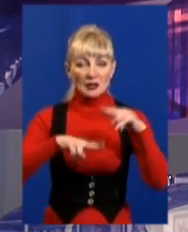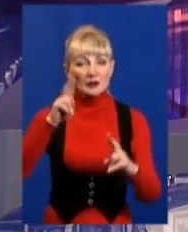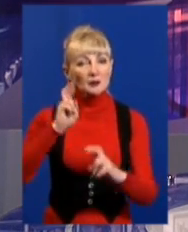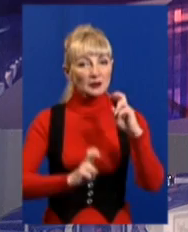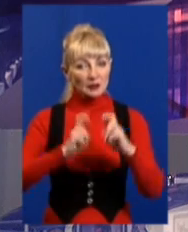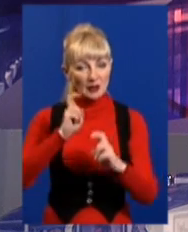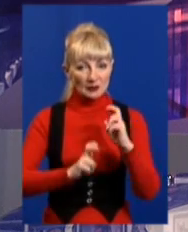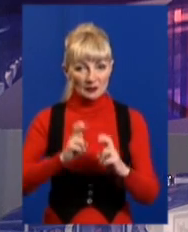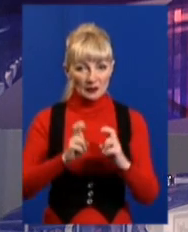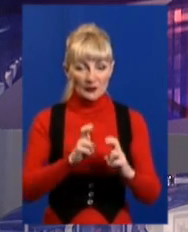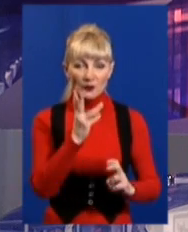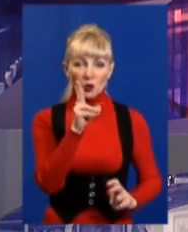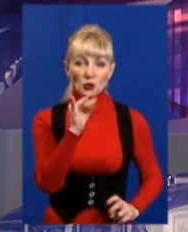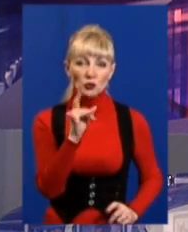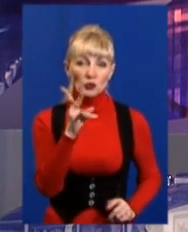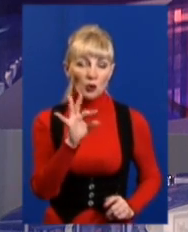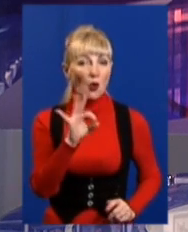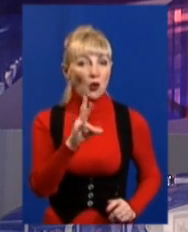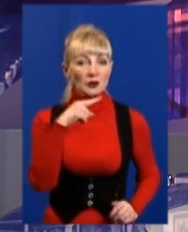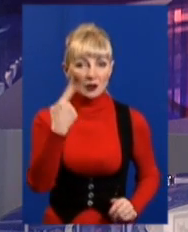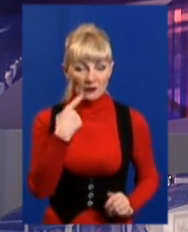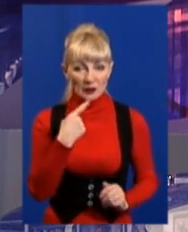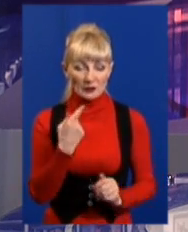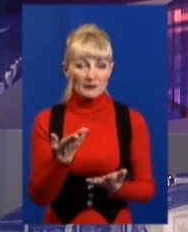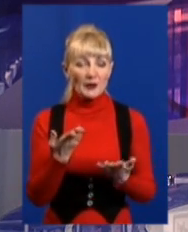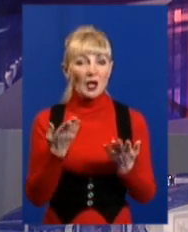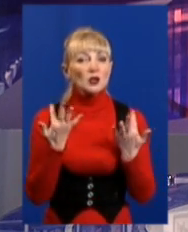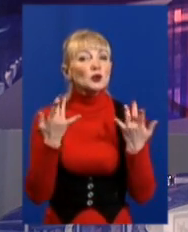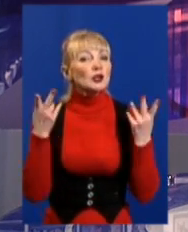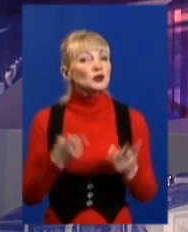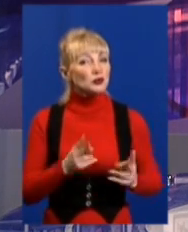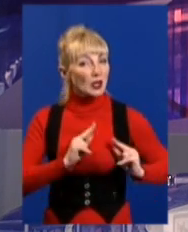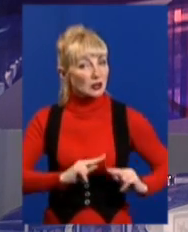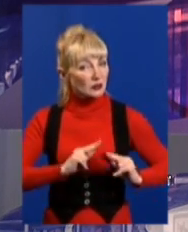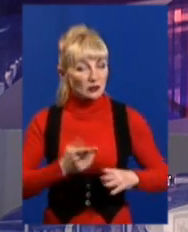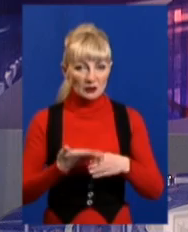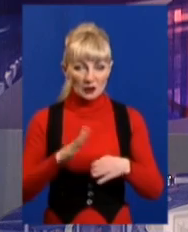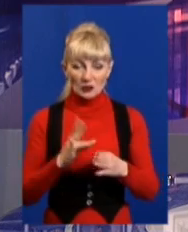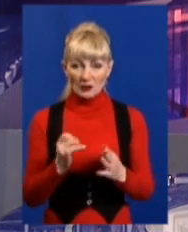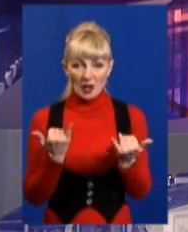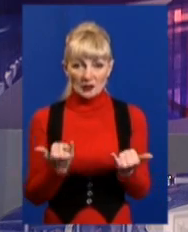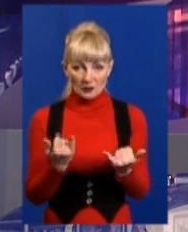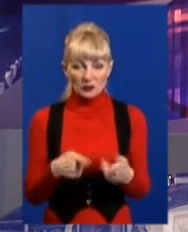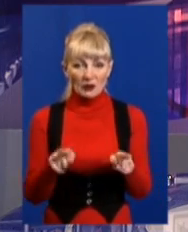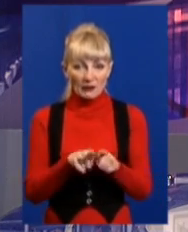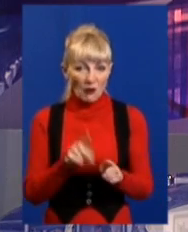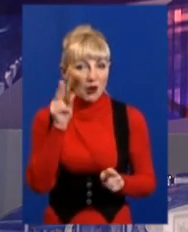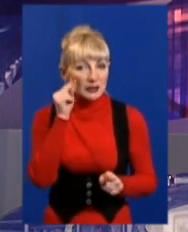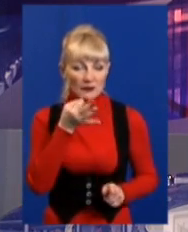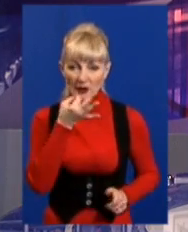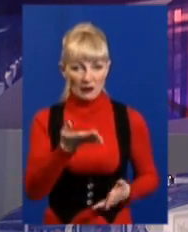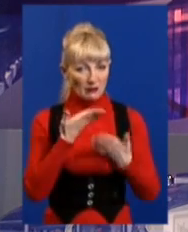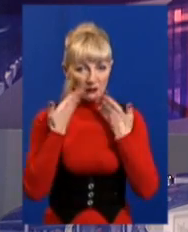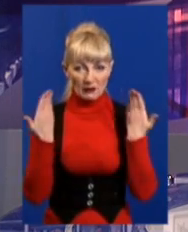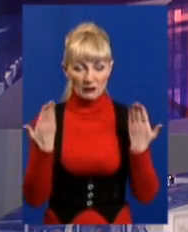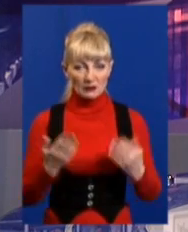підприємства Ігоря Шкурко. Він каже, підрахувати потрібну кількість працівників складно. На сьогодні такої цифри немає.